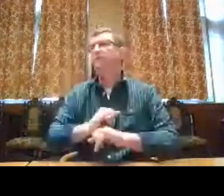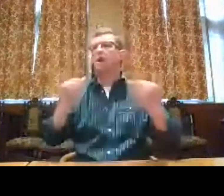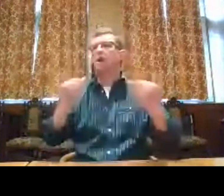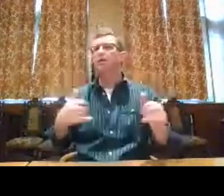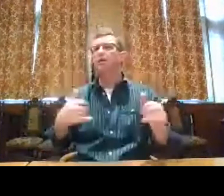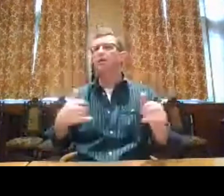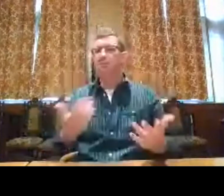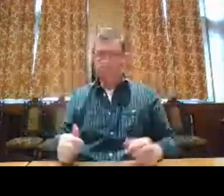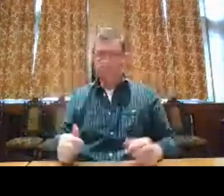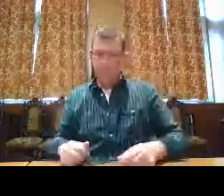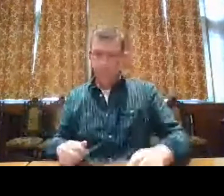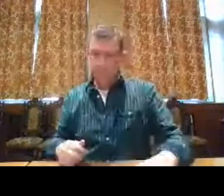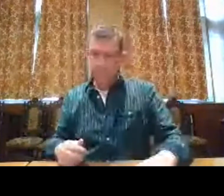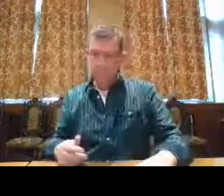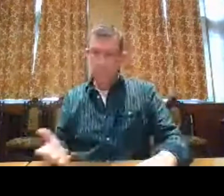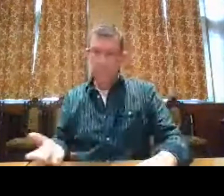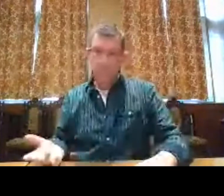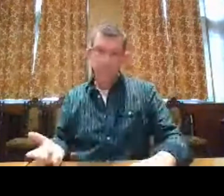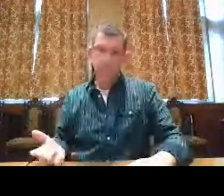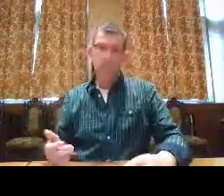gebarentaal heeft. Dat vind ik vreemd.